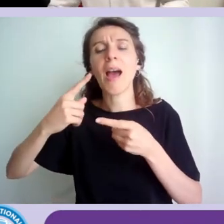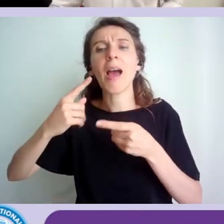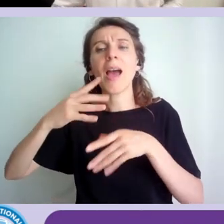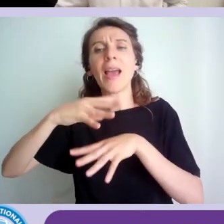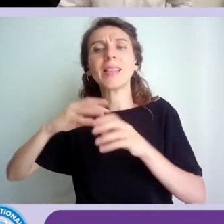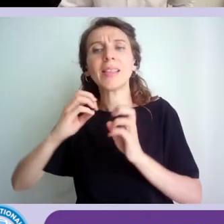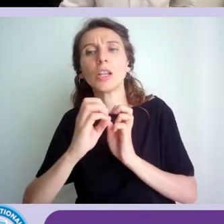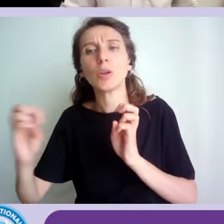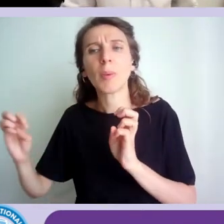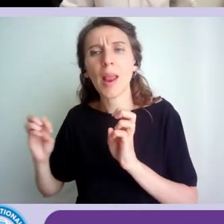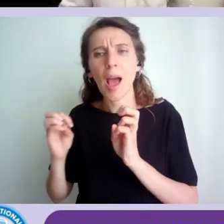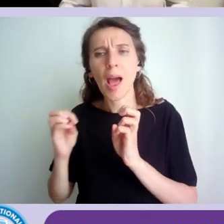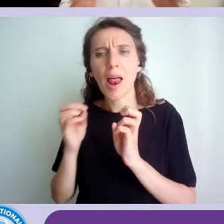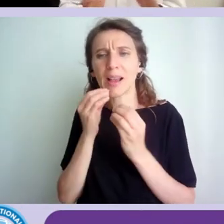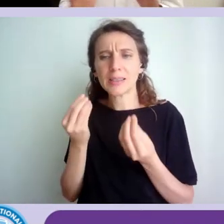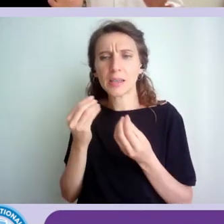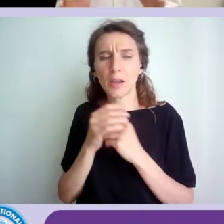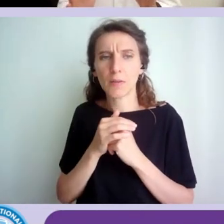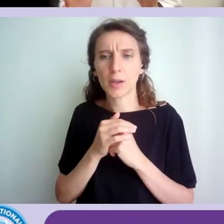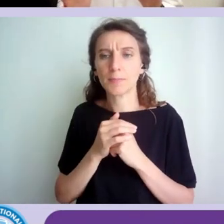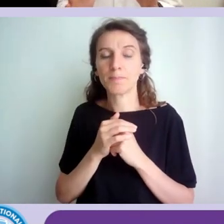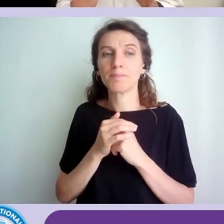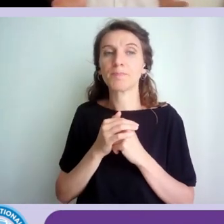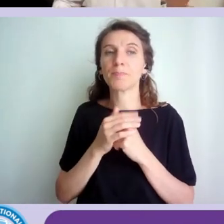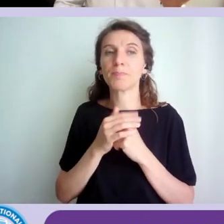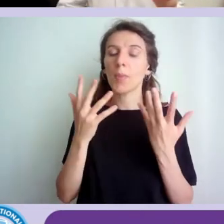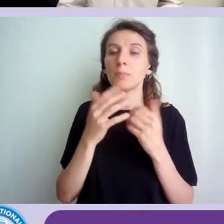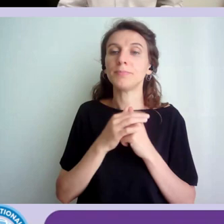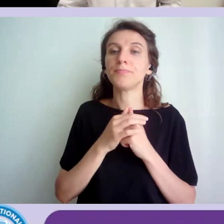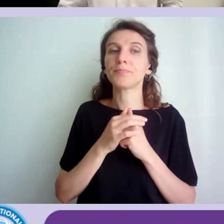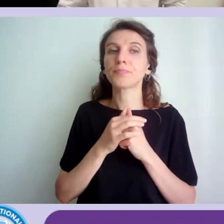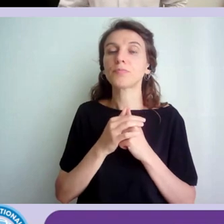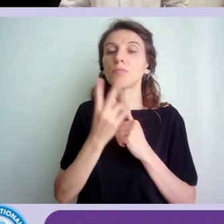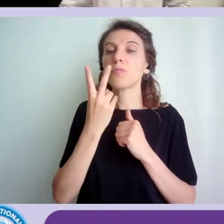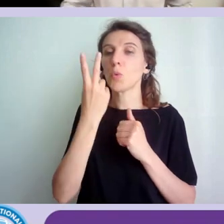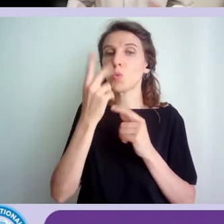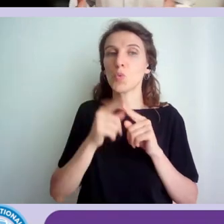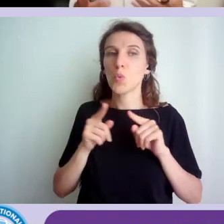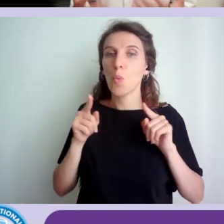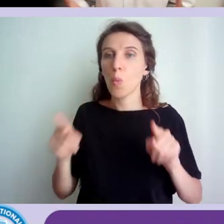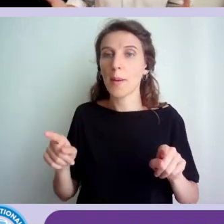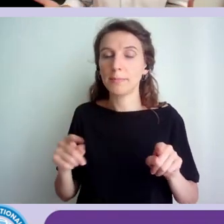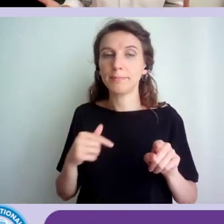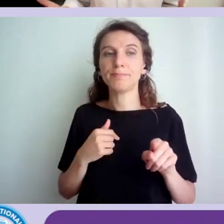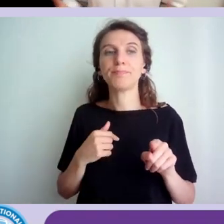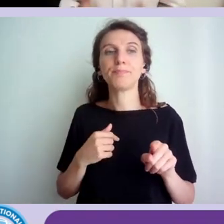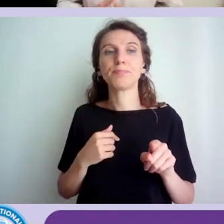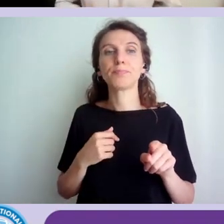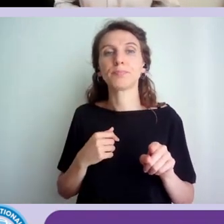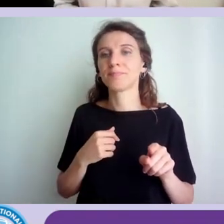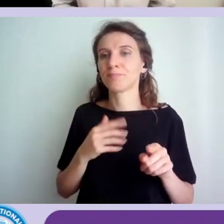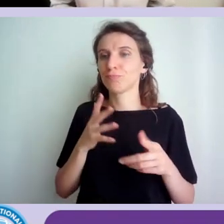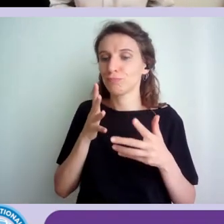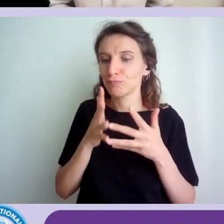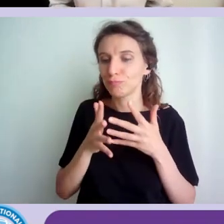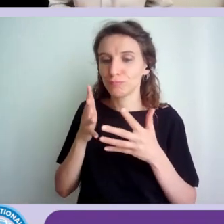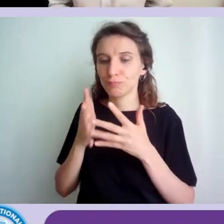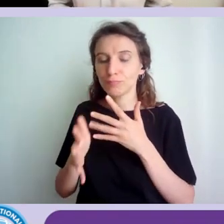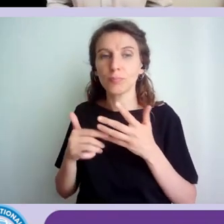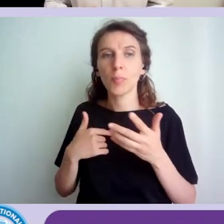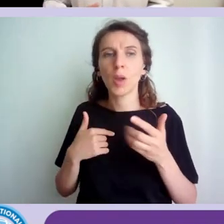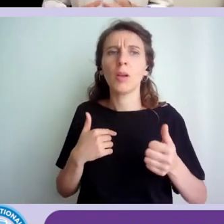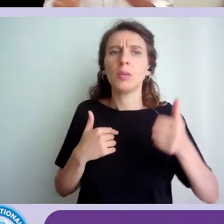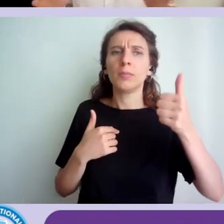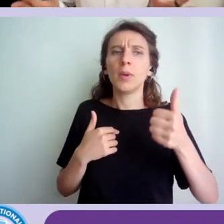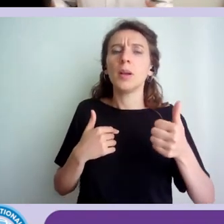'affronterò? Ma in realtà affrontando due macro temi. Uno, che cos'è quella che è stata coniata